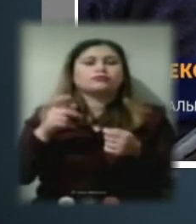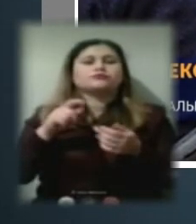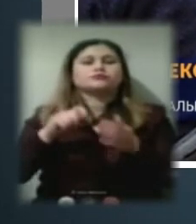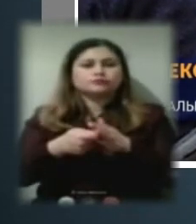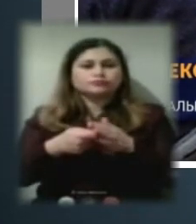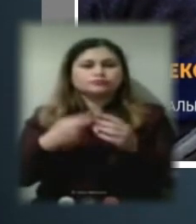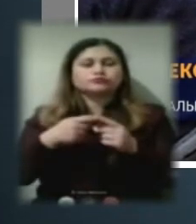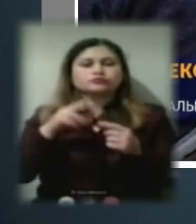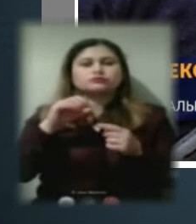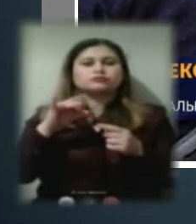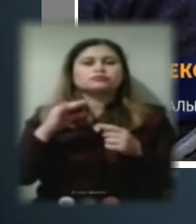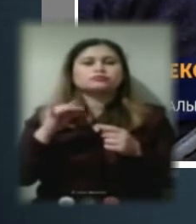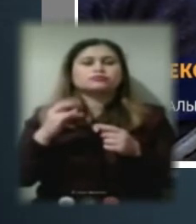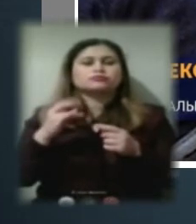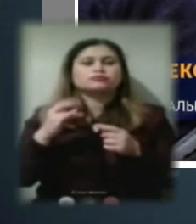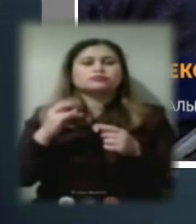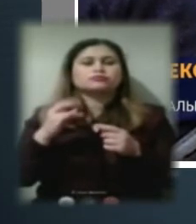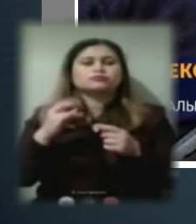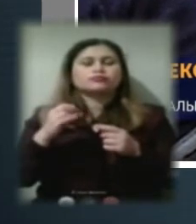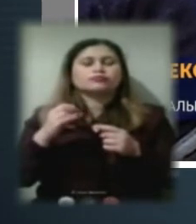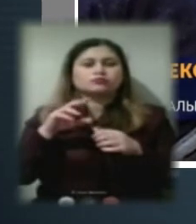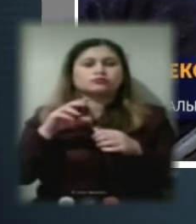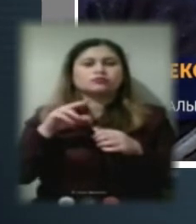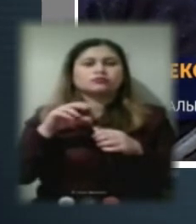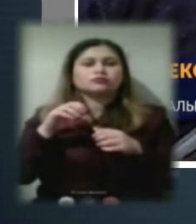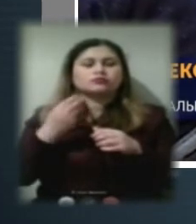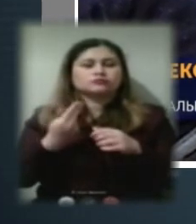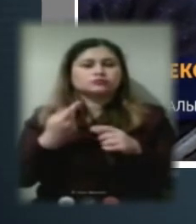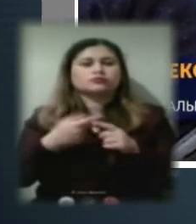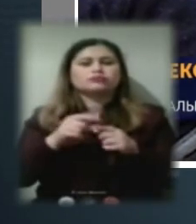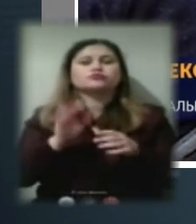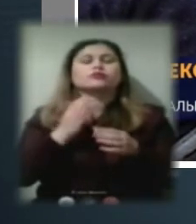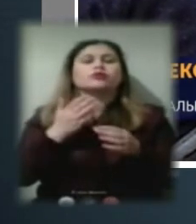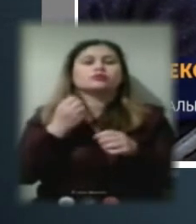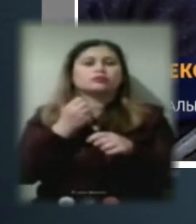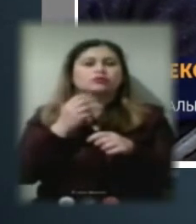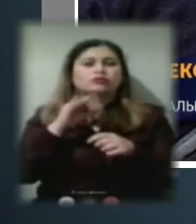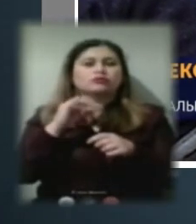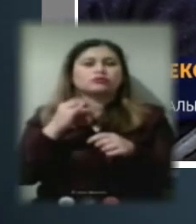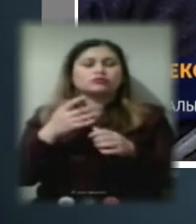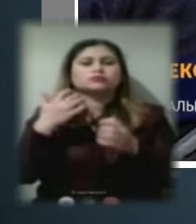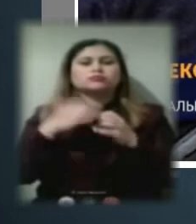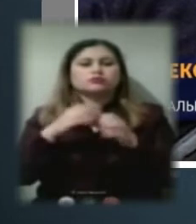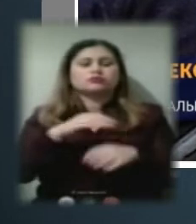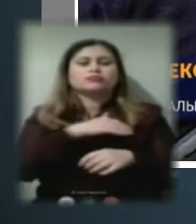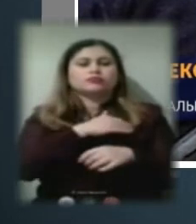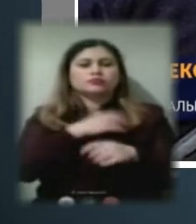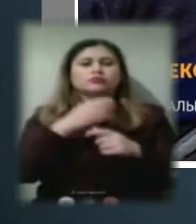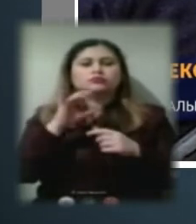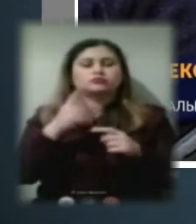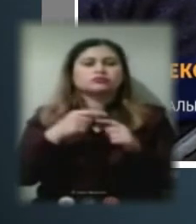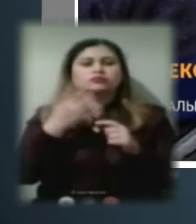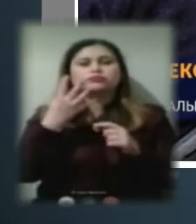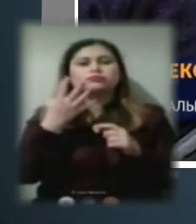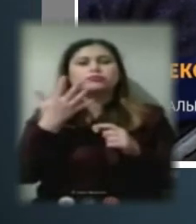оперативно, то Херсонська ТЕЦ для запуску, для того, щоб запустити котелу середнього тиску, це 4-5-6 годин,